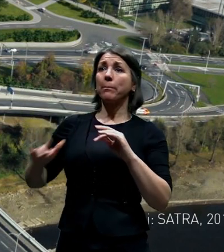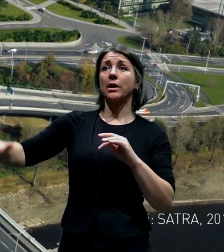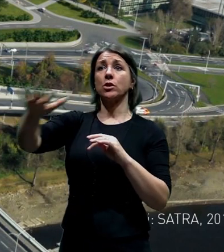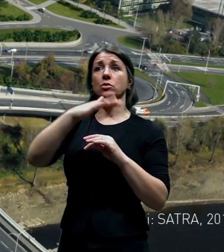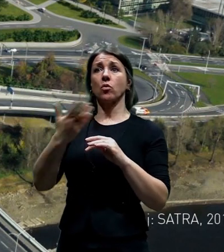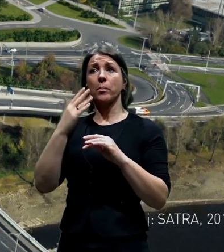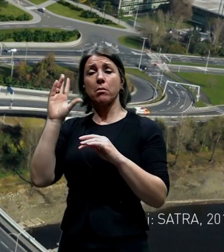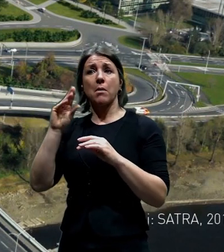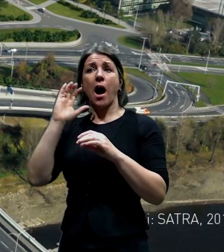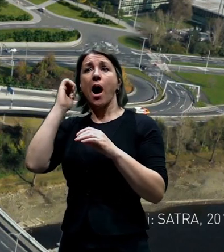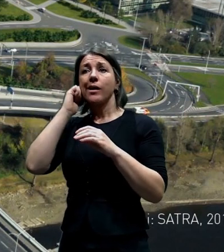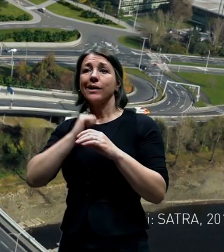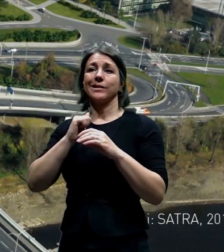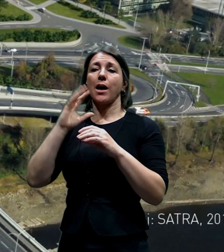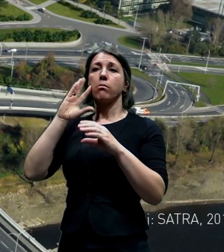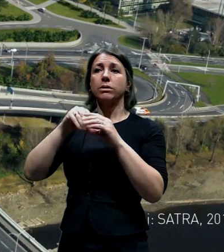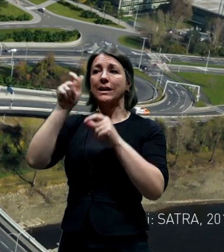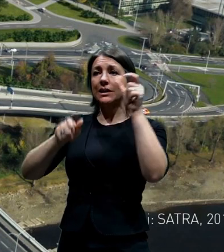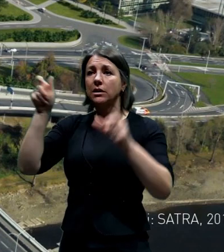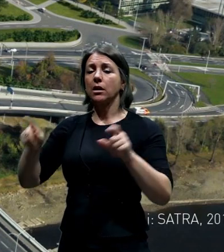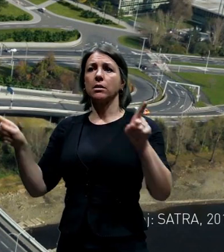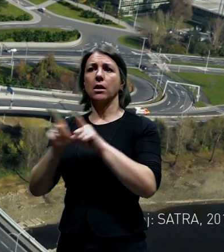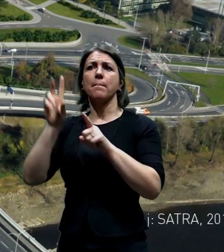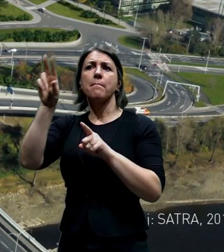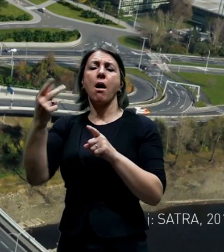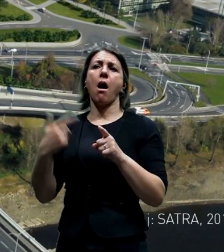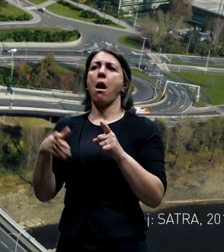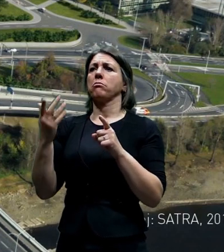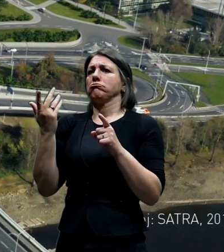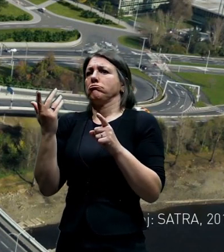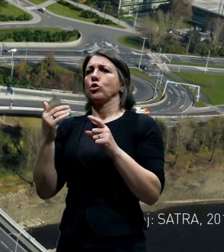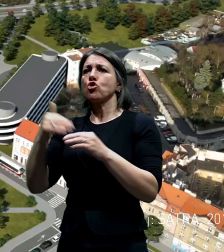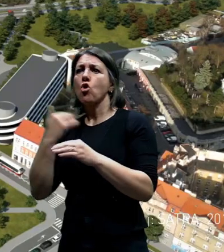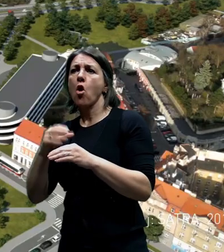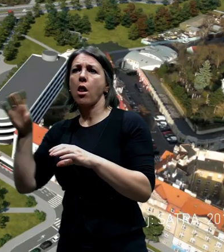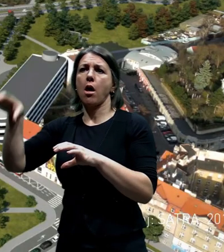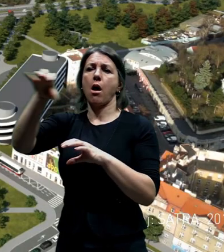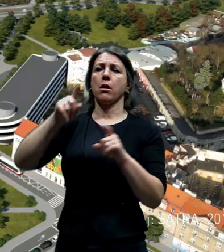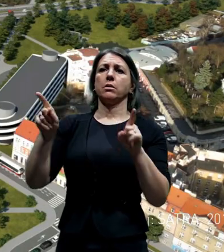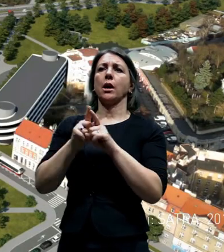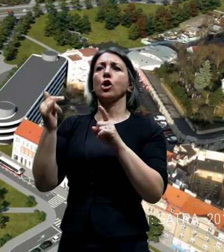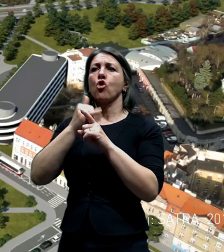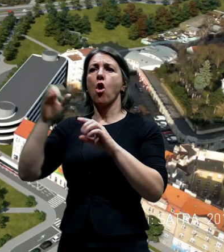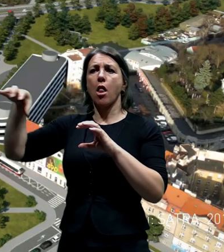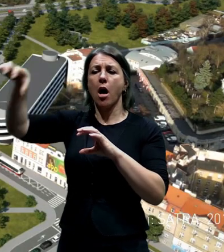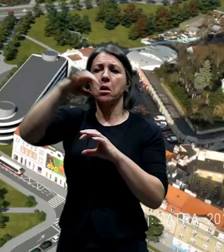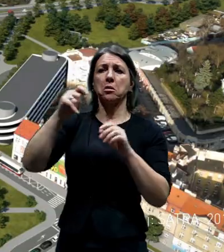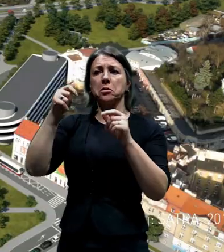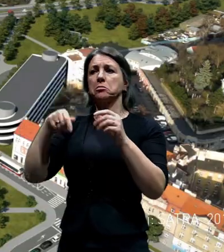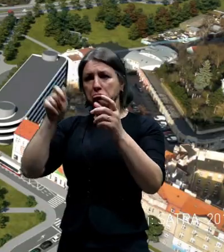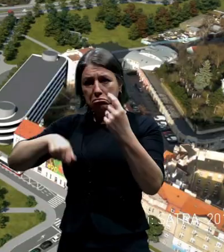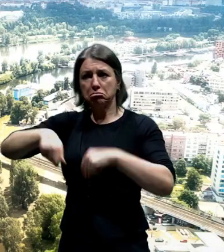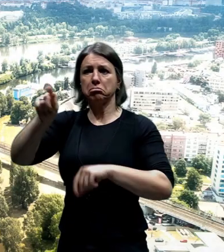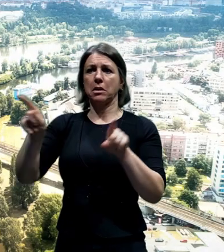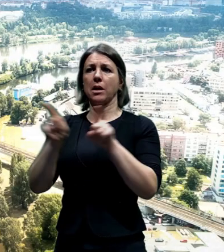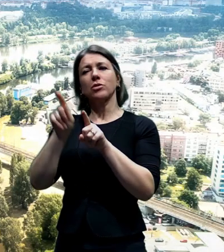zástavby, školy, kolejí, takže určitě jsou zde prostory, jak vylepšit i tuto část křižovatky